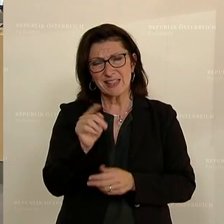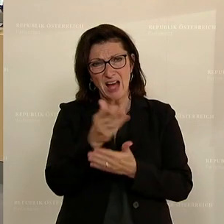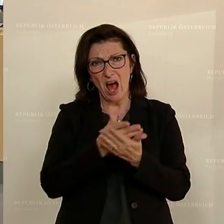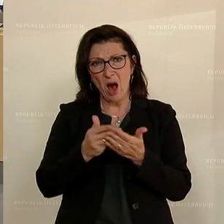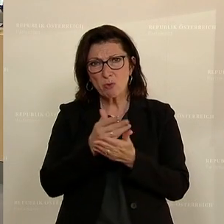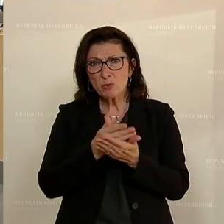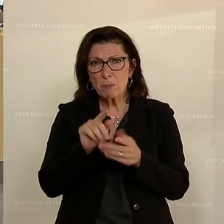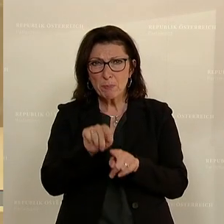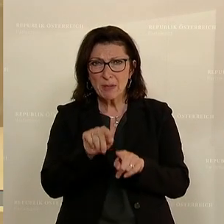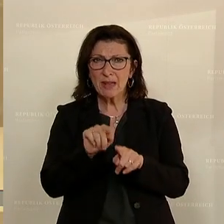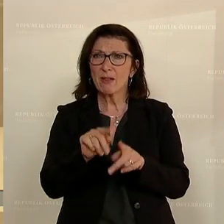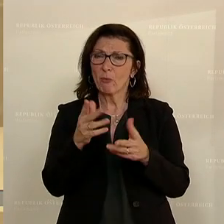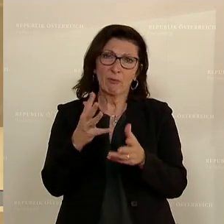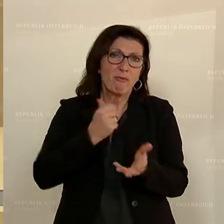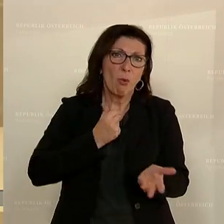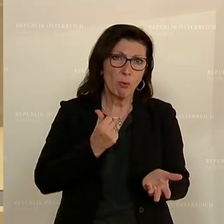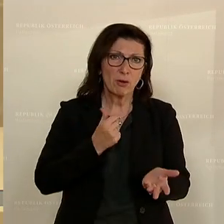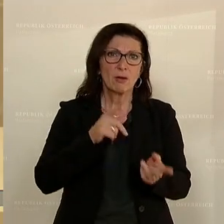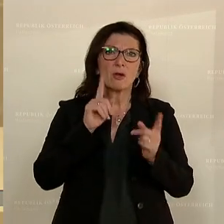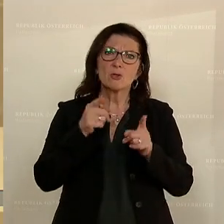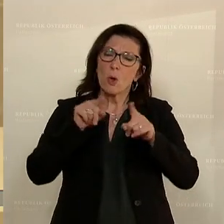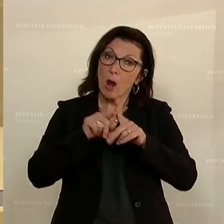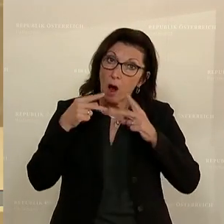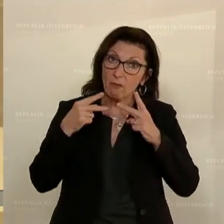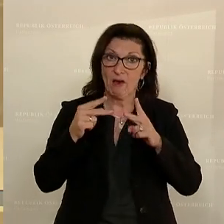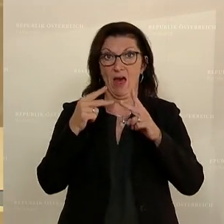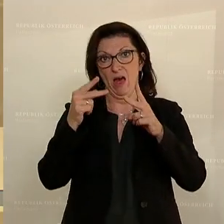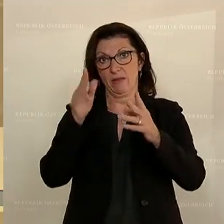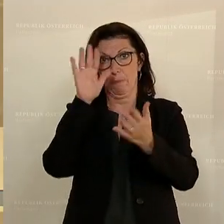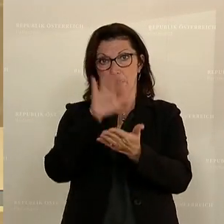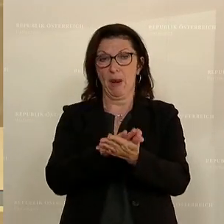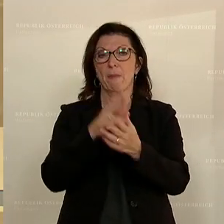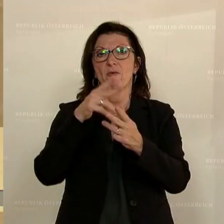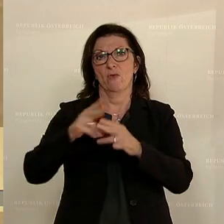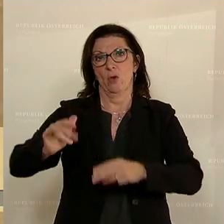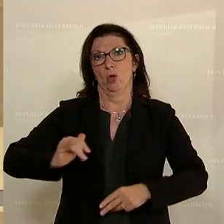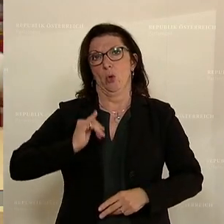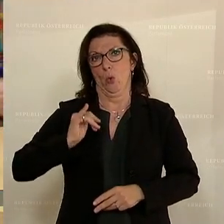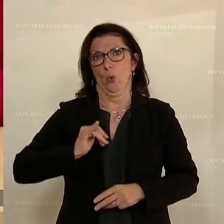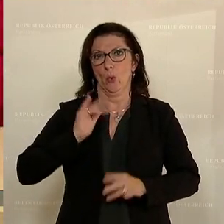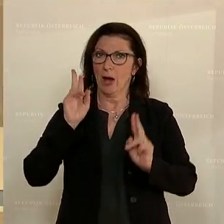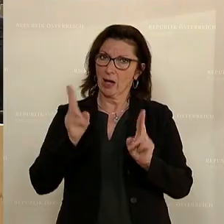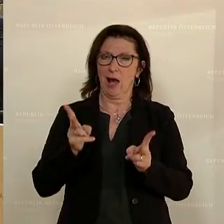Erfolgskonzept auch weiterhin zur Qualifikation von jungen Menschen bestehen bleibt. Vielen Dank.